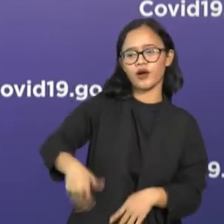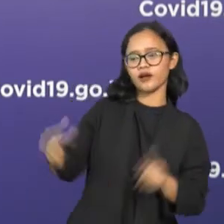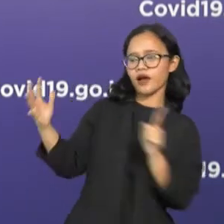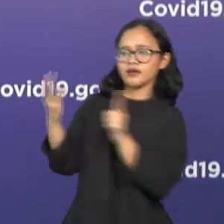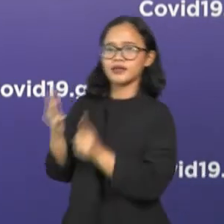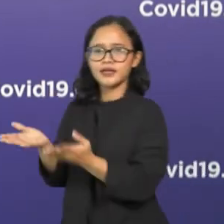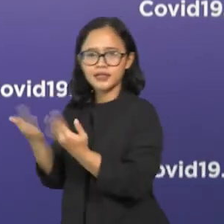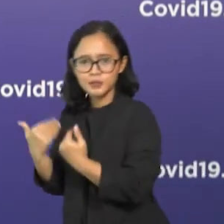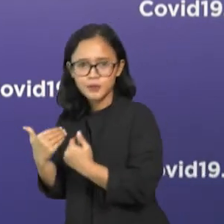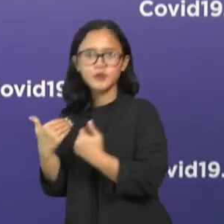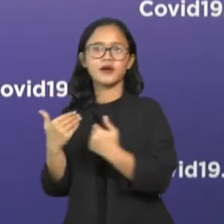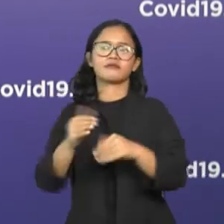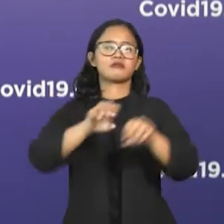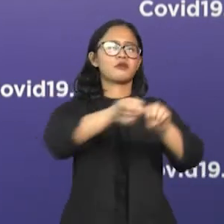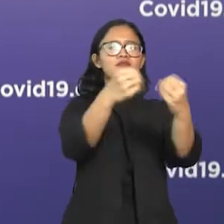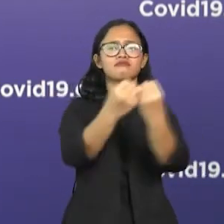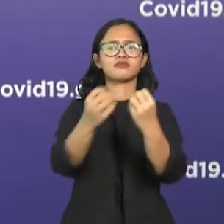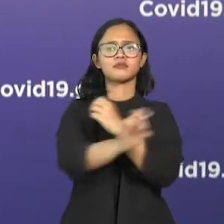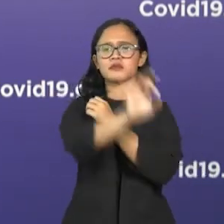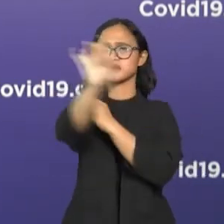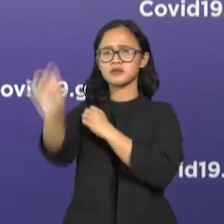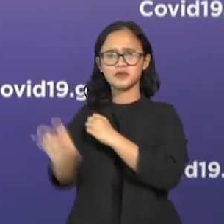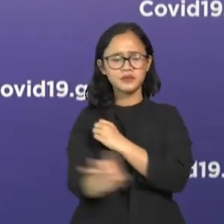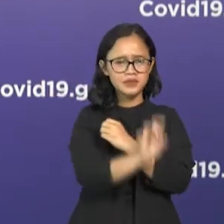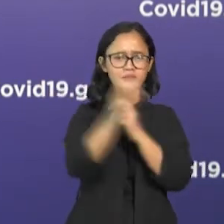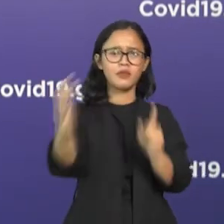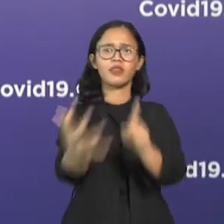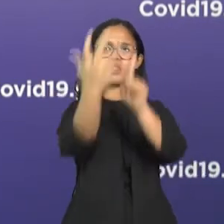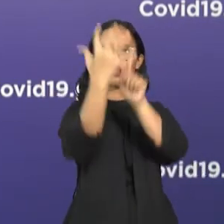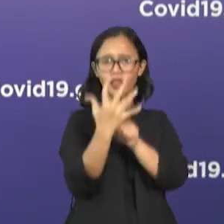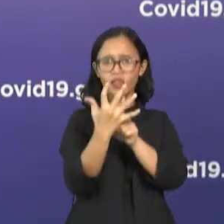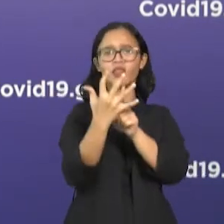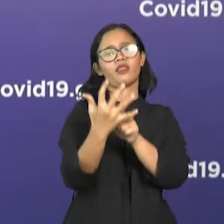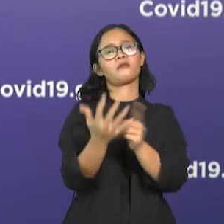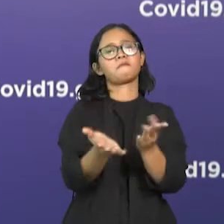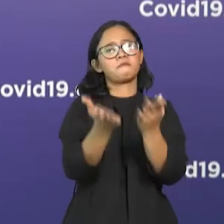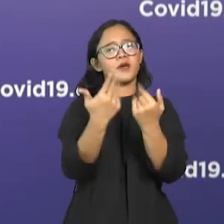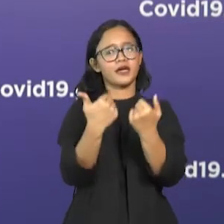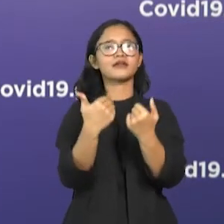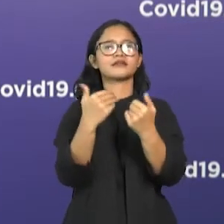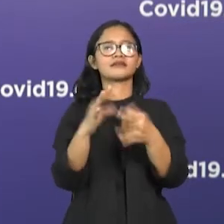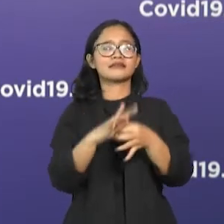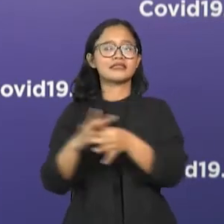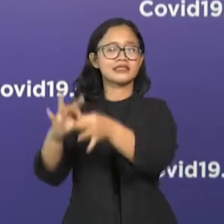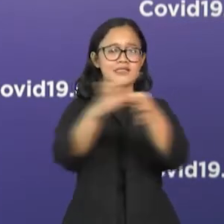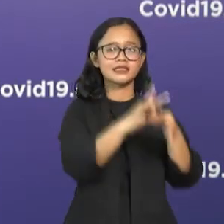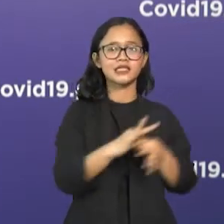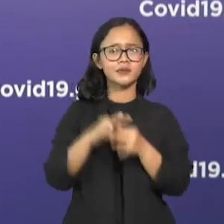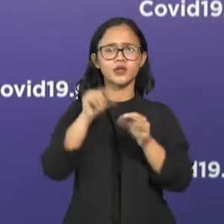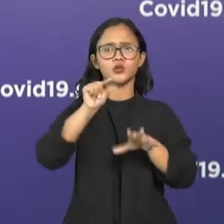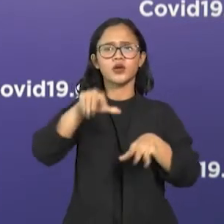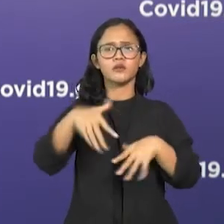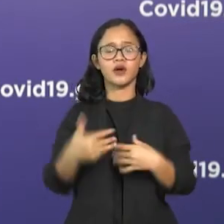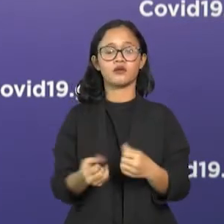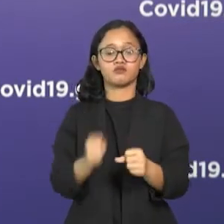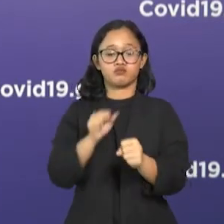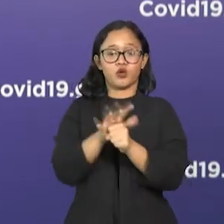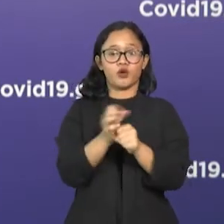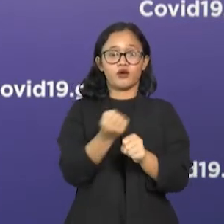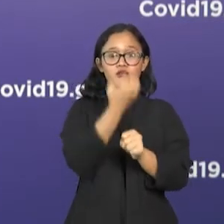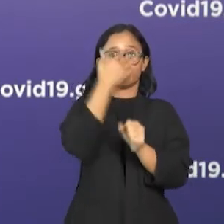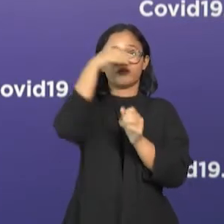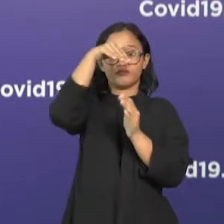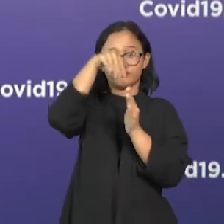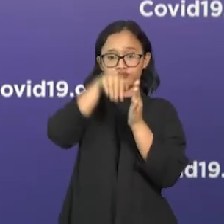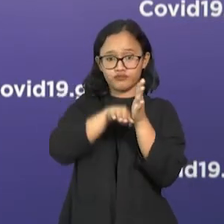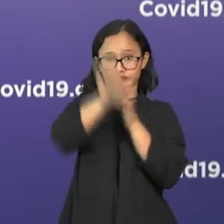kelompok di masyarakat, untuk tetap melakukan upaya-upaya yang bisa menekan angka COVID-19 ini.